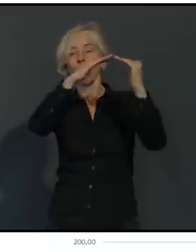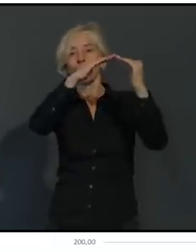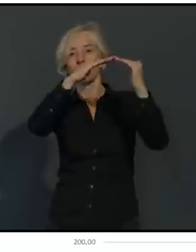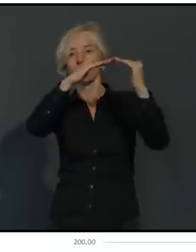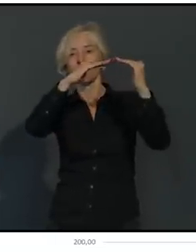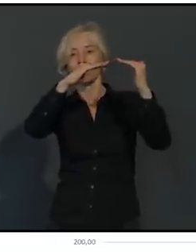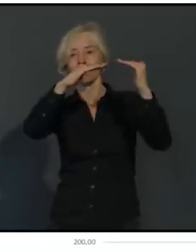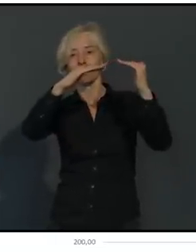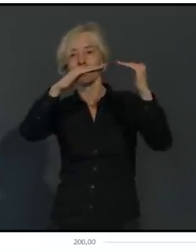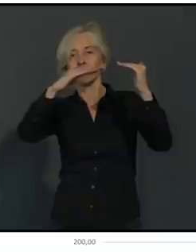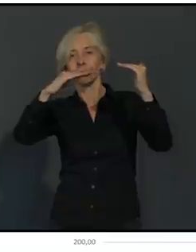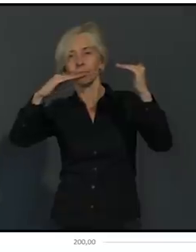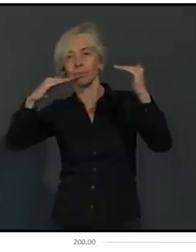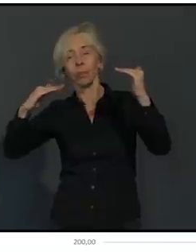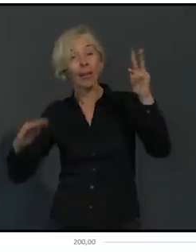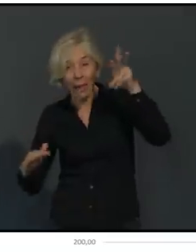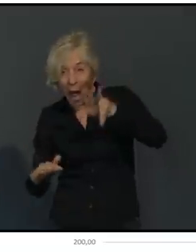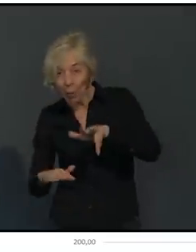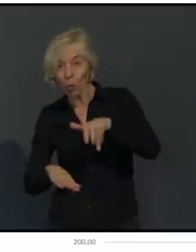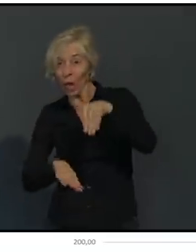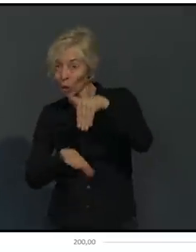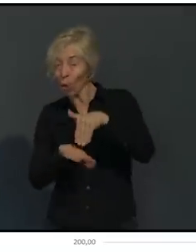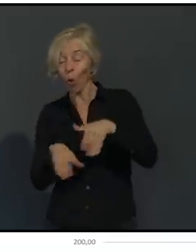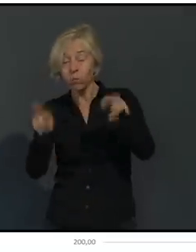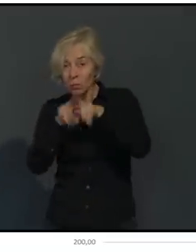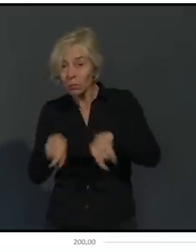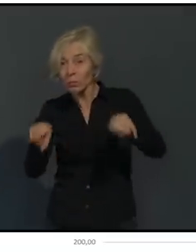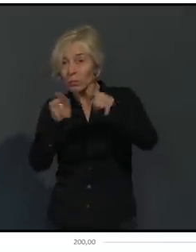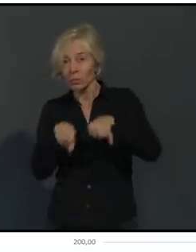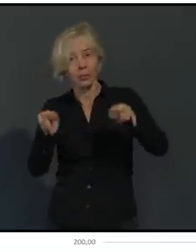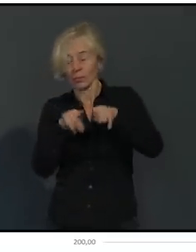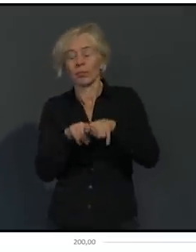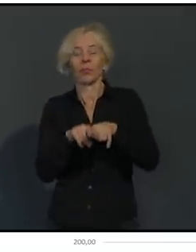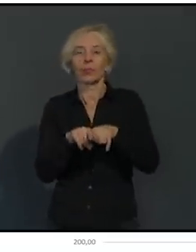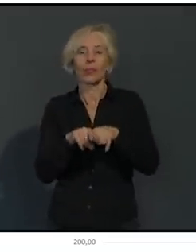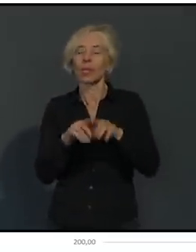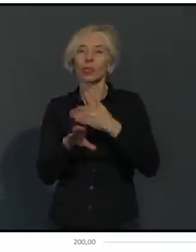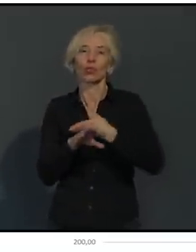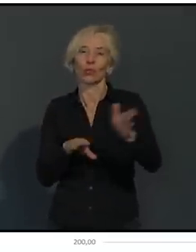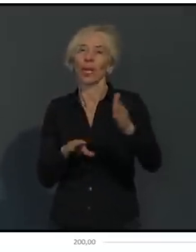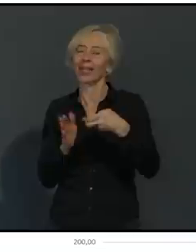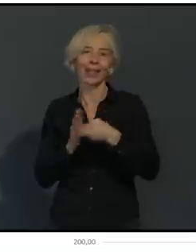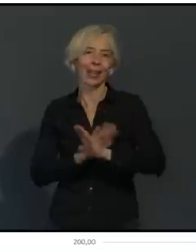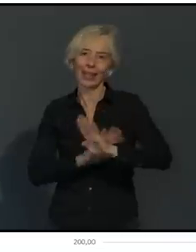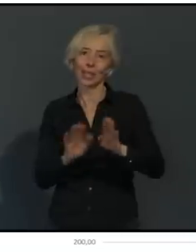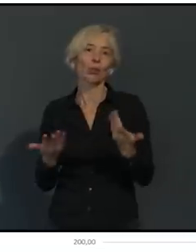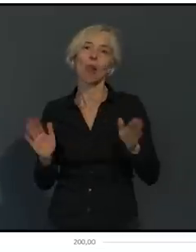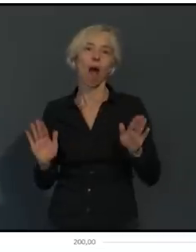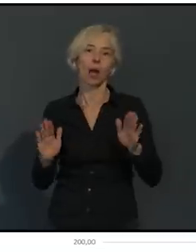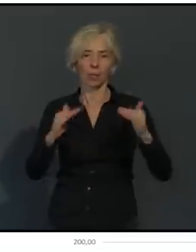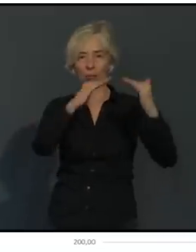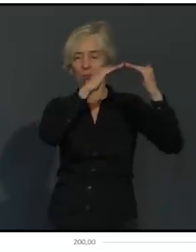natürlich zu langsam. Das heißt, wir müssen weitere Maßnahmen ergreifen, um den Rückgang zu beschleunigen.